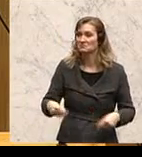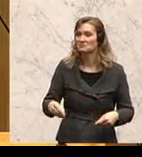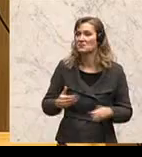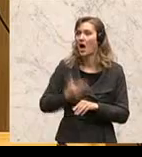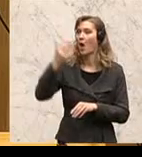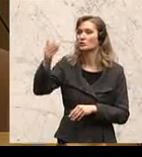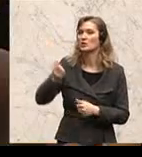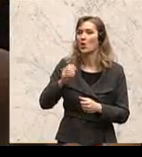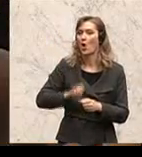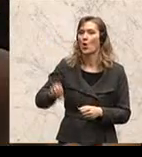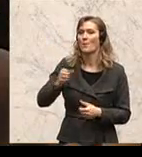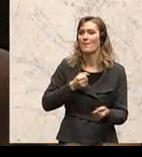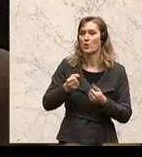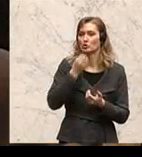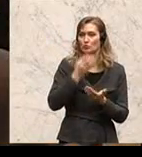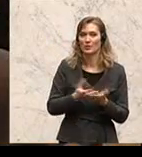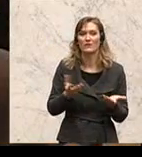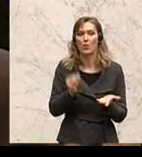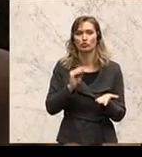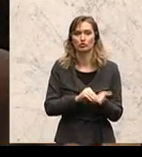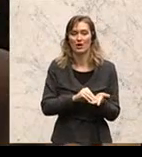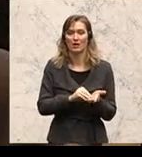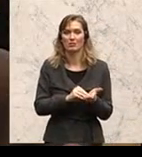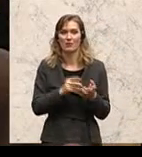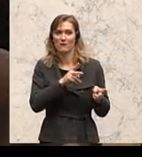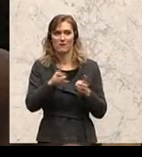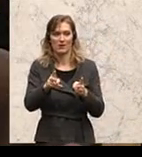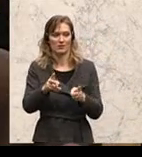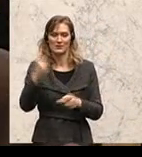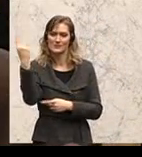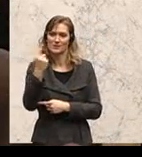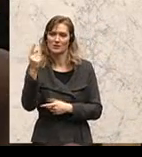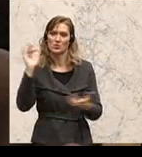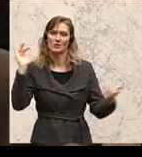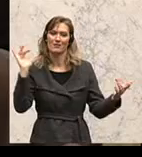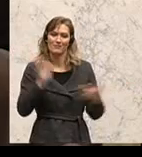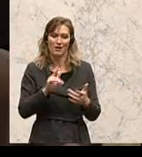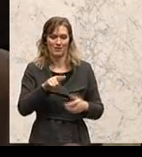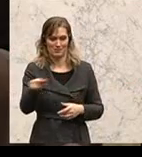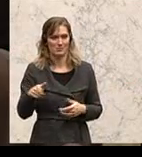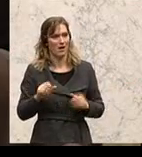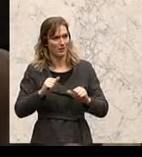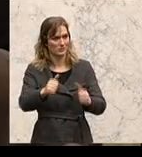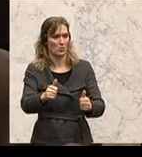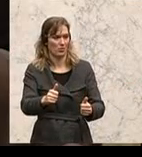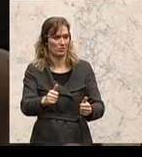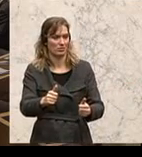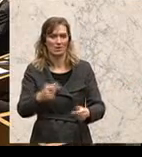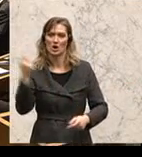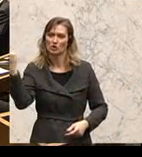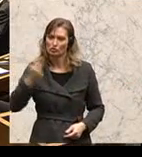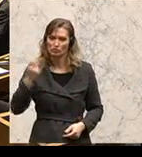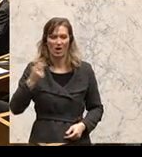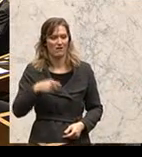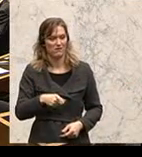Bericht keinerlei Akzente, wo Sie sanktionierend als Österreich tätig geworden wären, bestrafend als